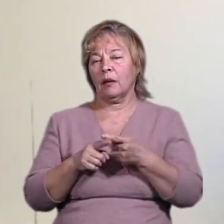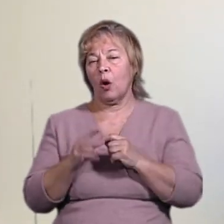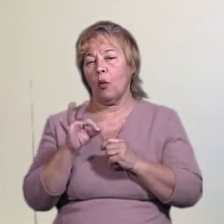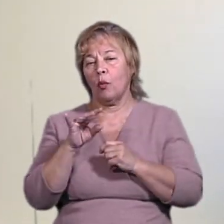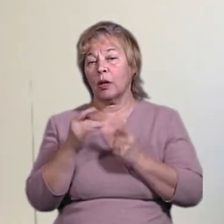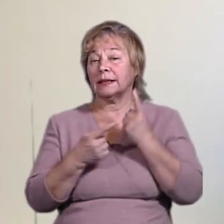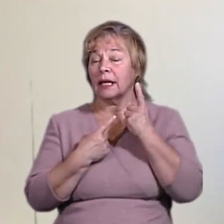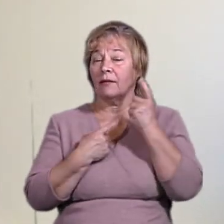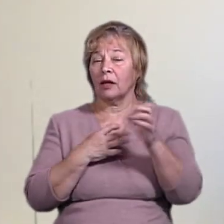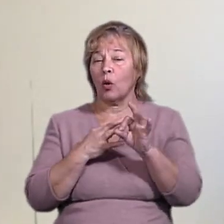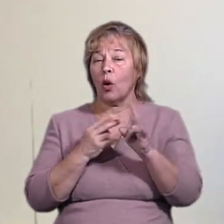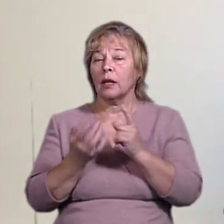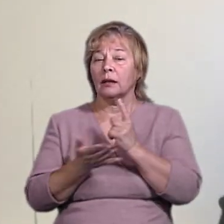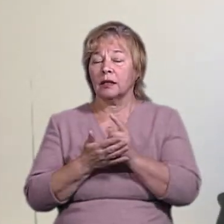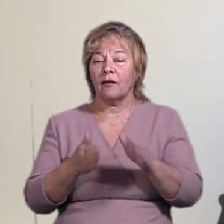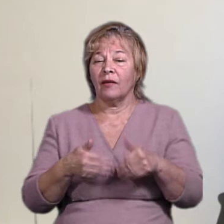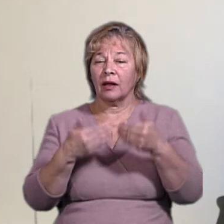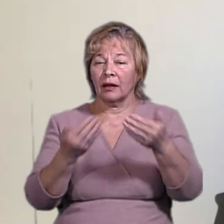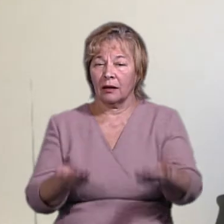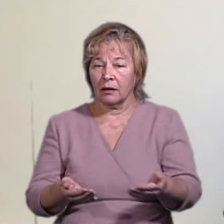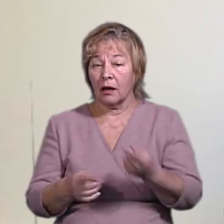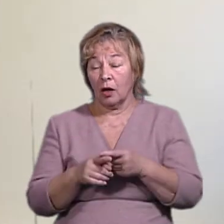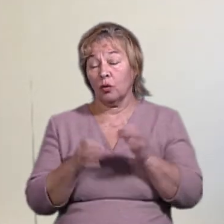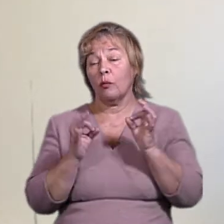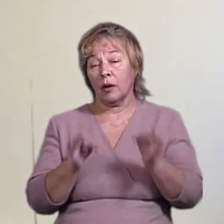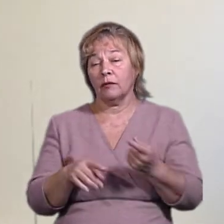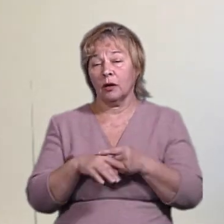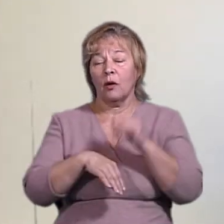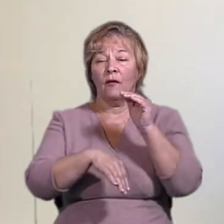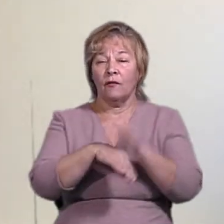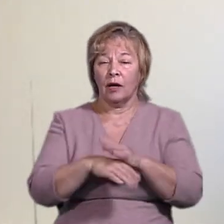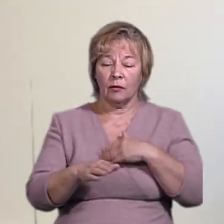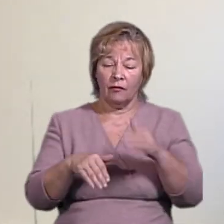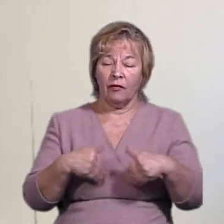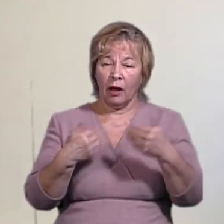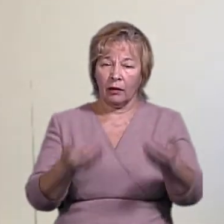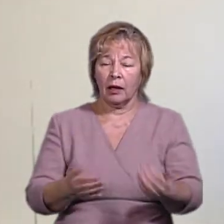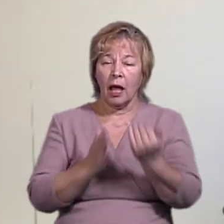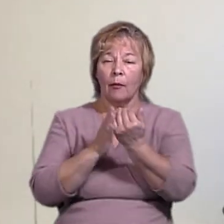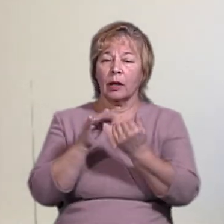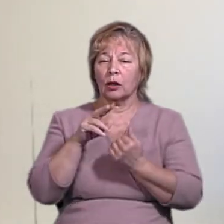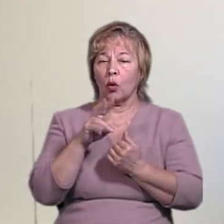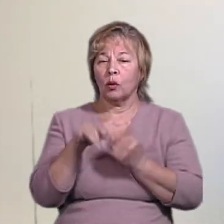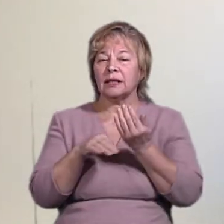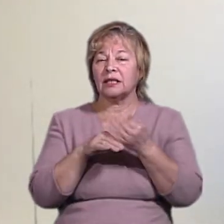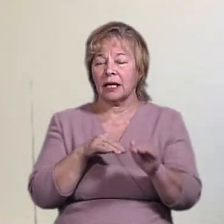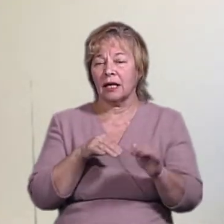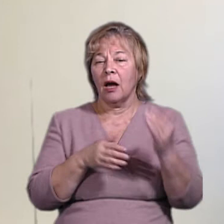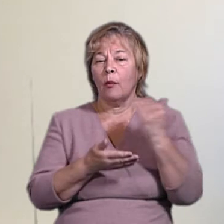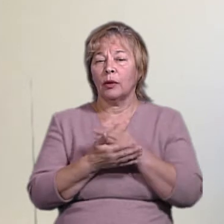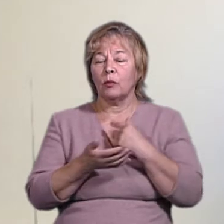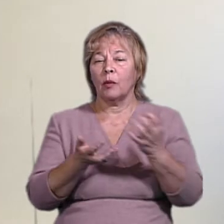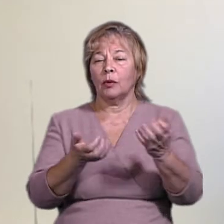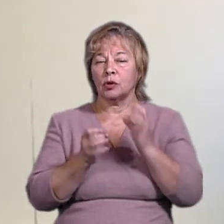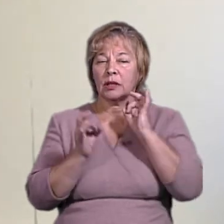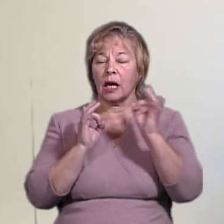заявляє, вона повинна викладати матеріали. Це правда, це факт. Ми виклали протоколи, частину з них. Потім ми отримали